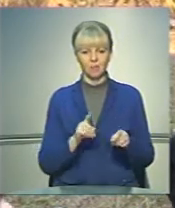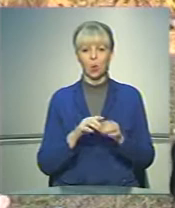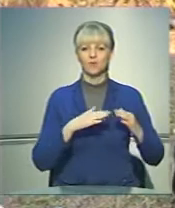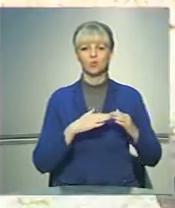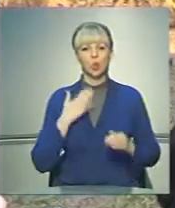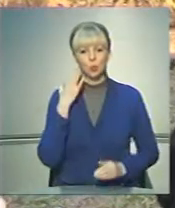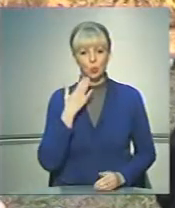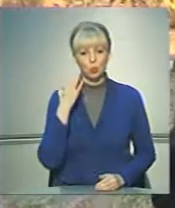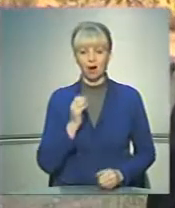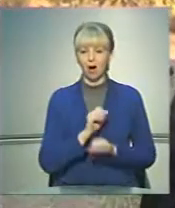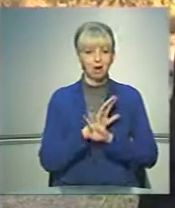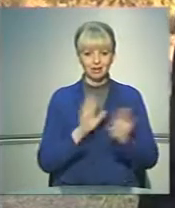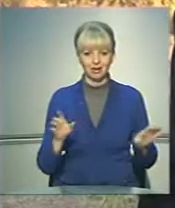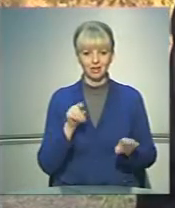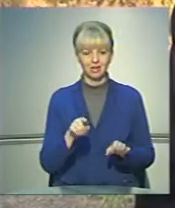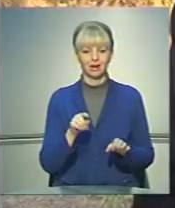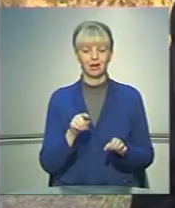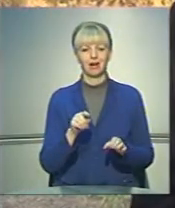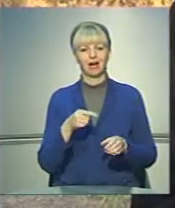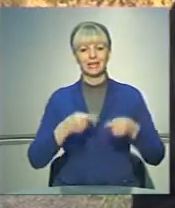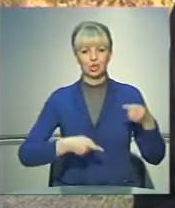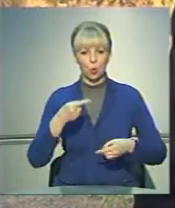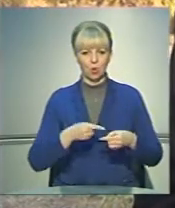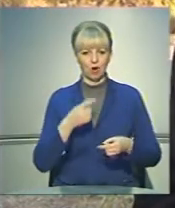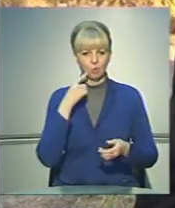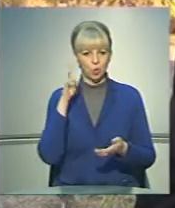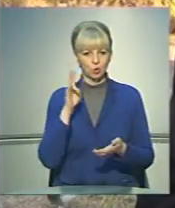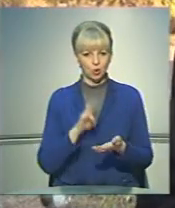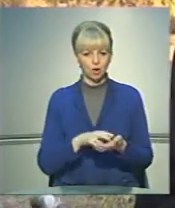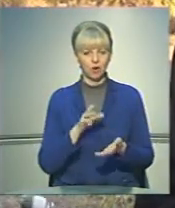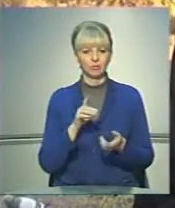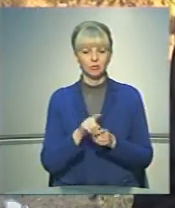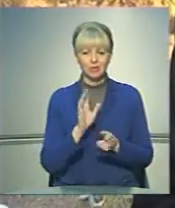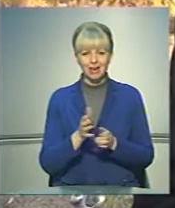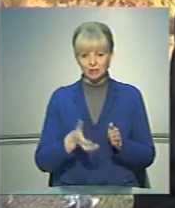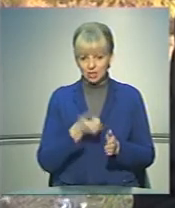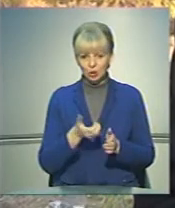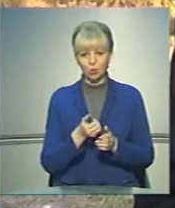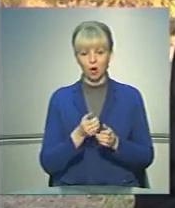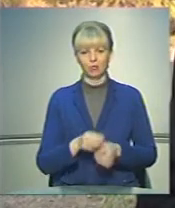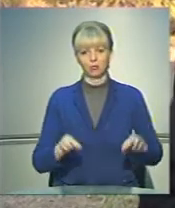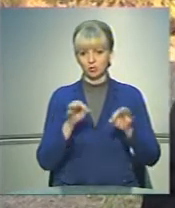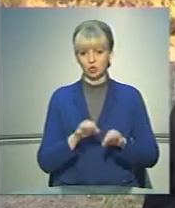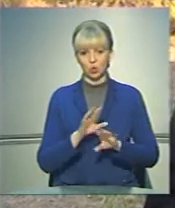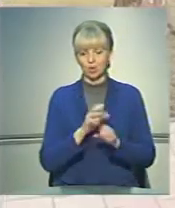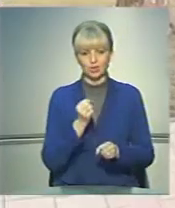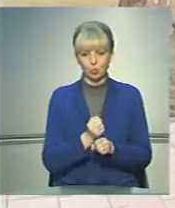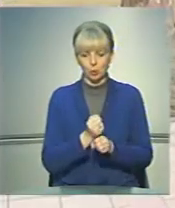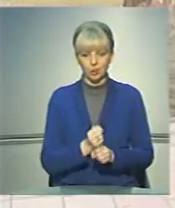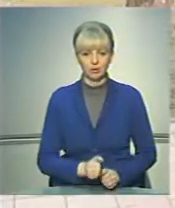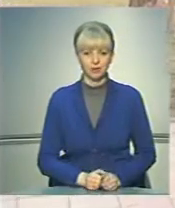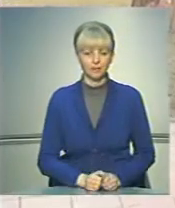в сусідній Румунії, а не її критикувати постійно, попри те, що є недоліки, але ж нічого ж не зробили.